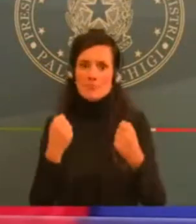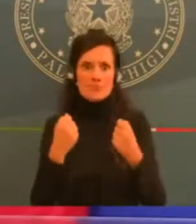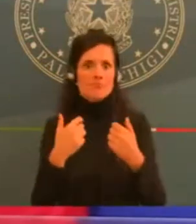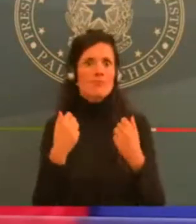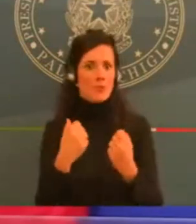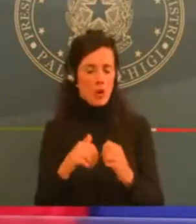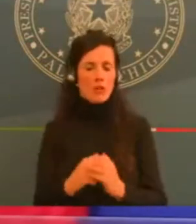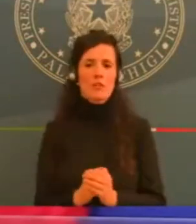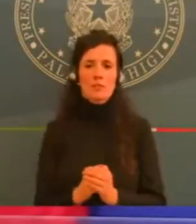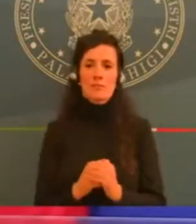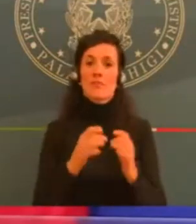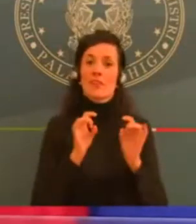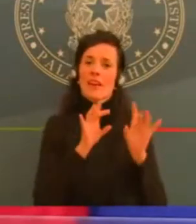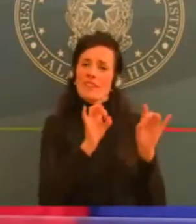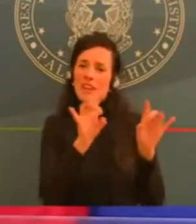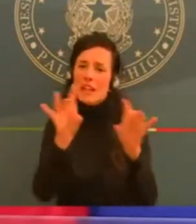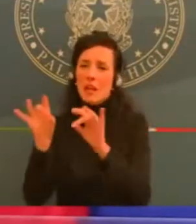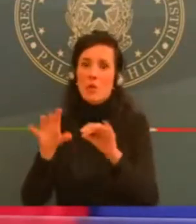si lascia sconfiggere.